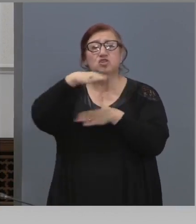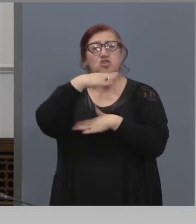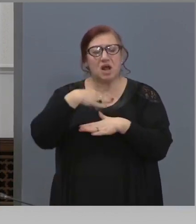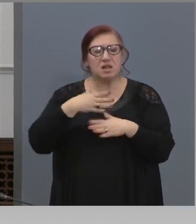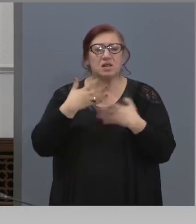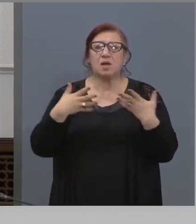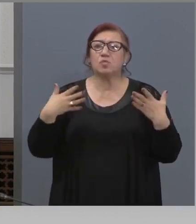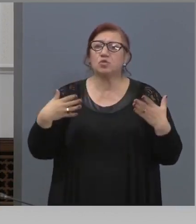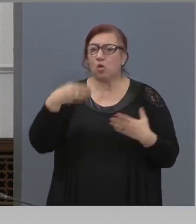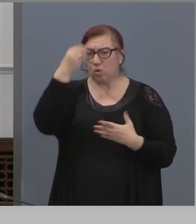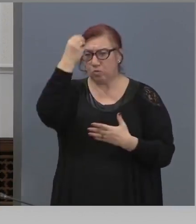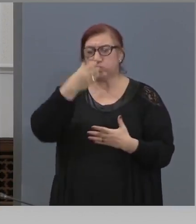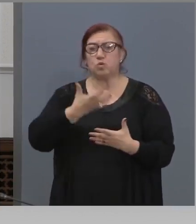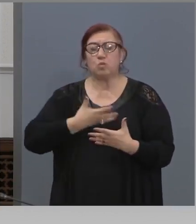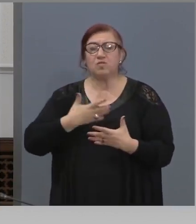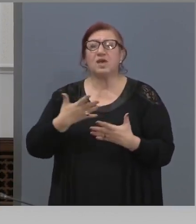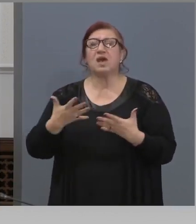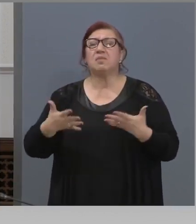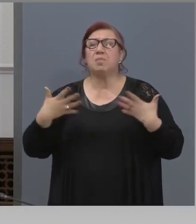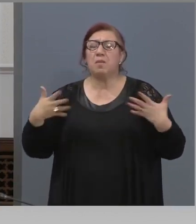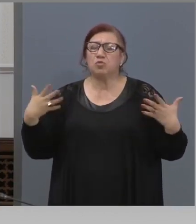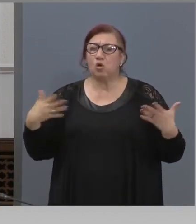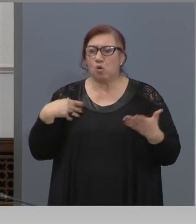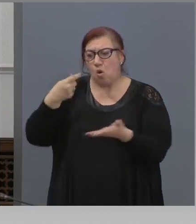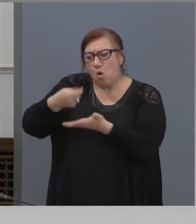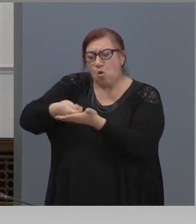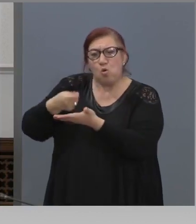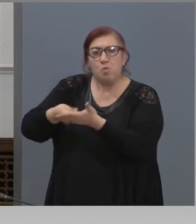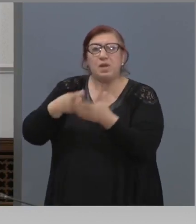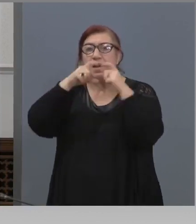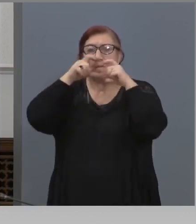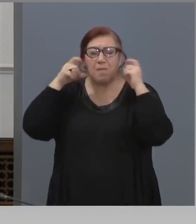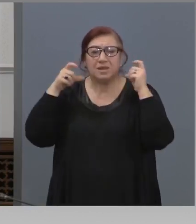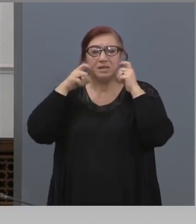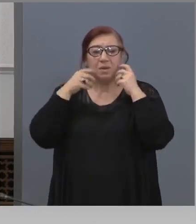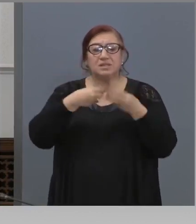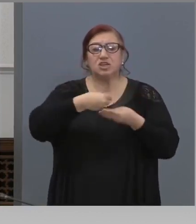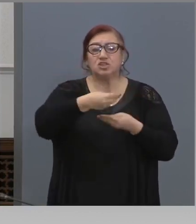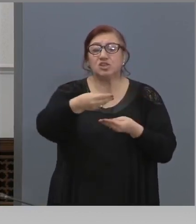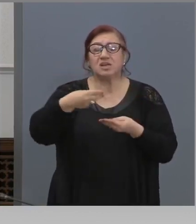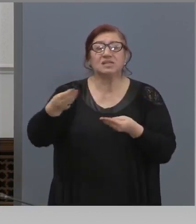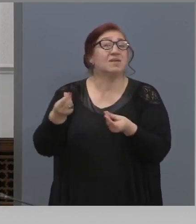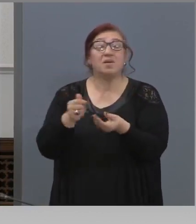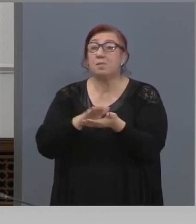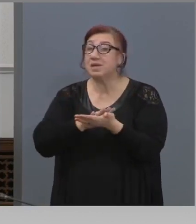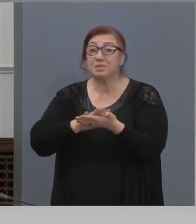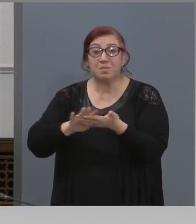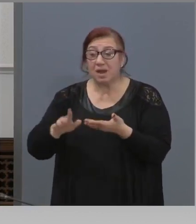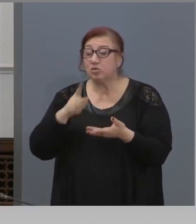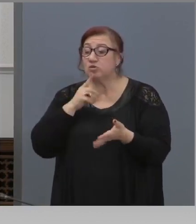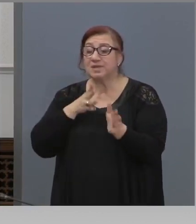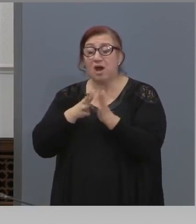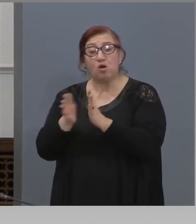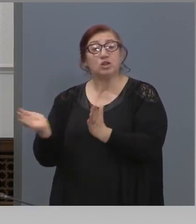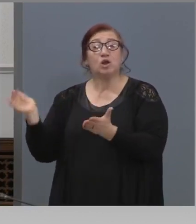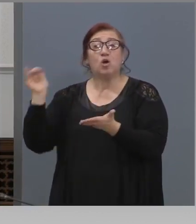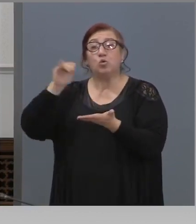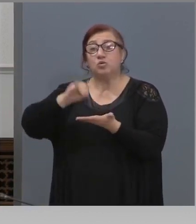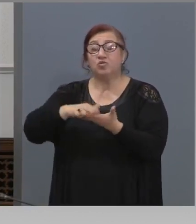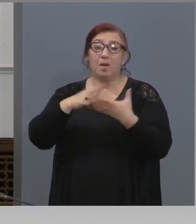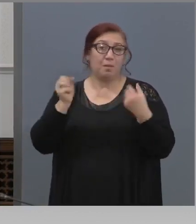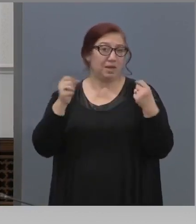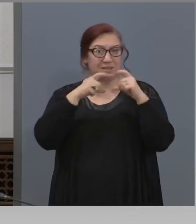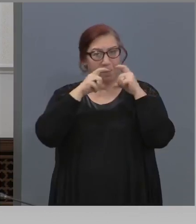си осигурили големи количества маски, за да се раздават безплатно на тези, които няма да имат. и